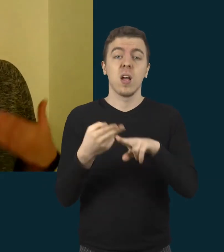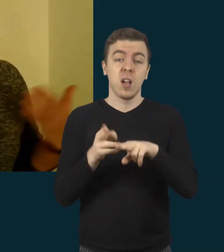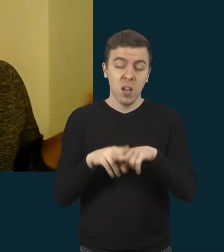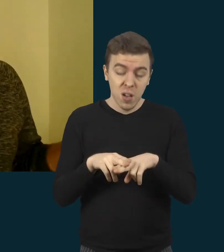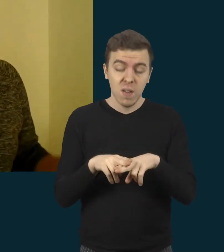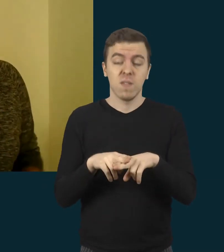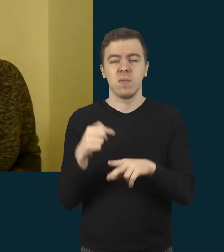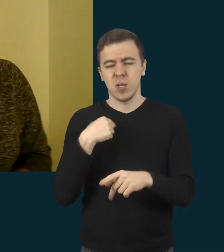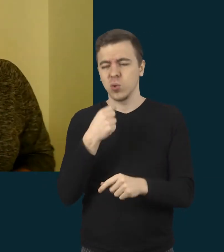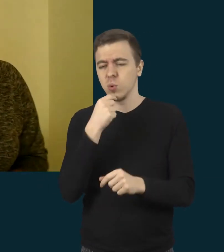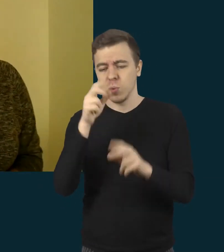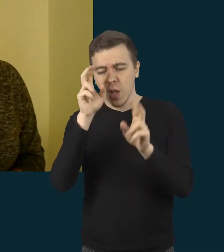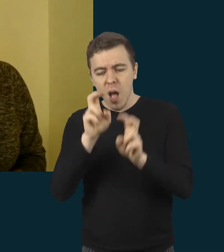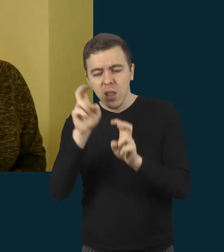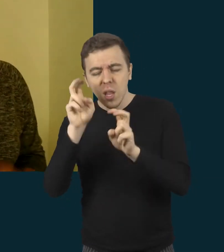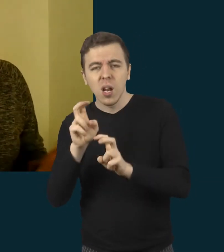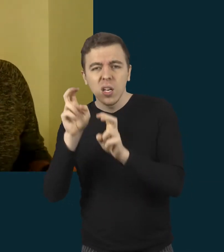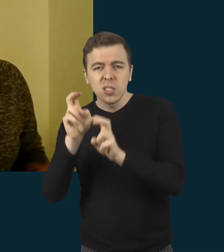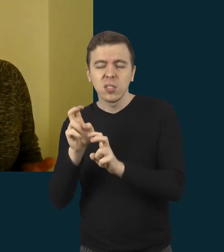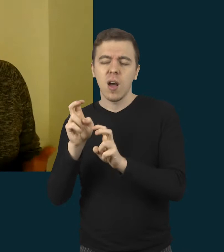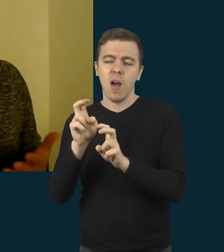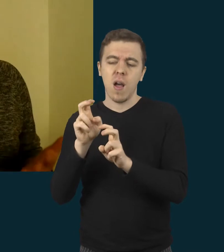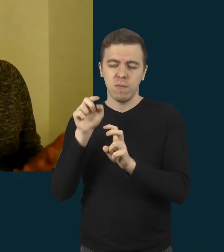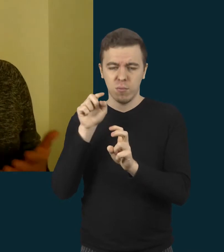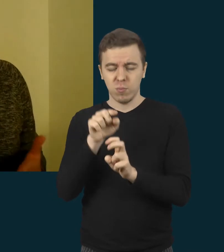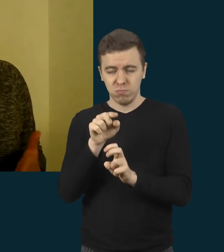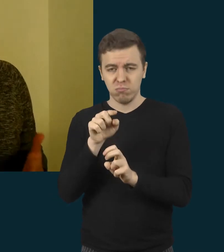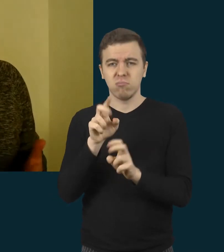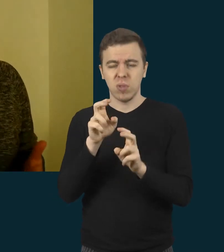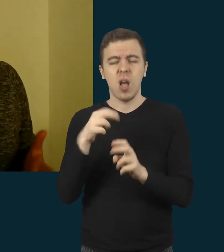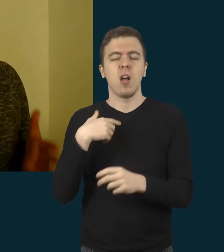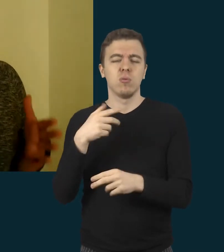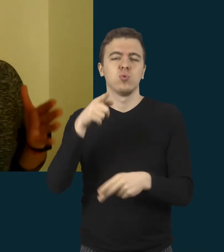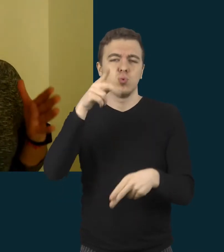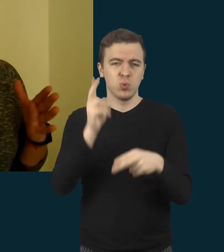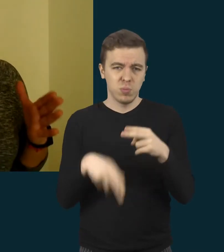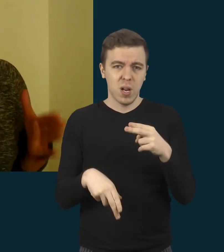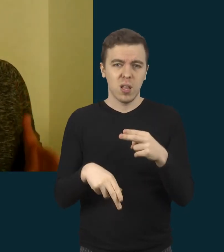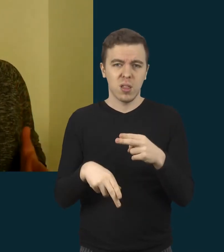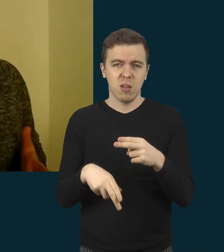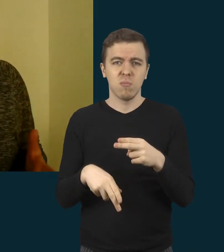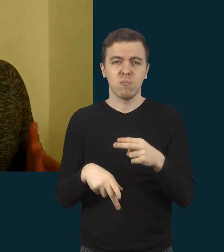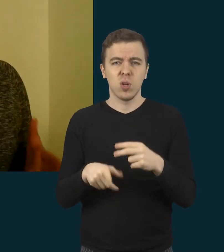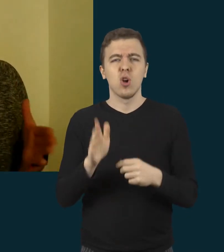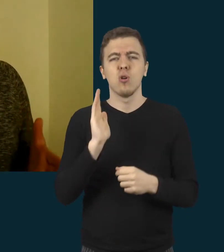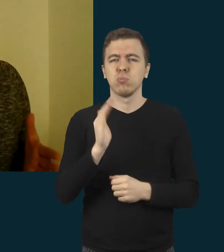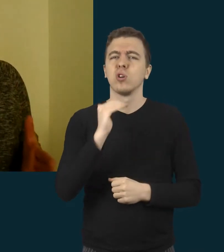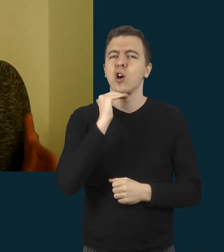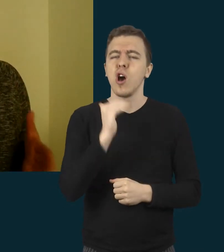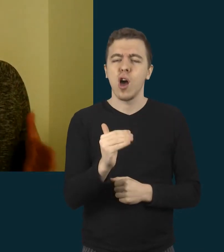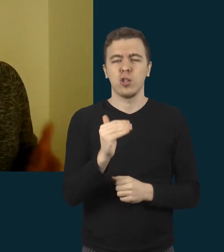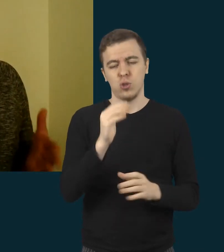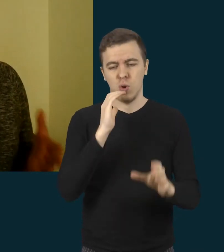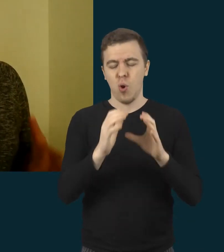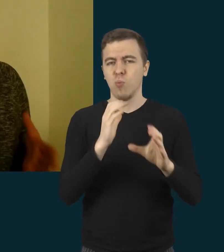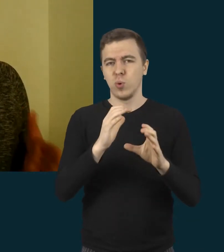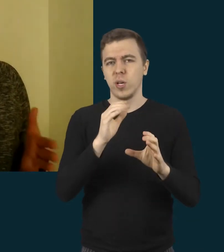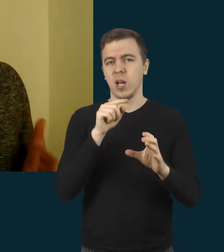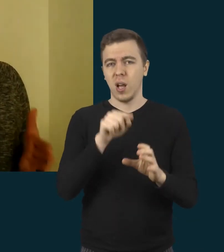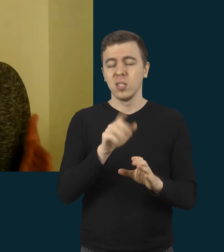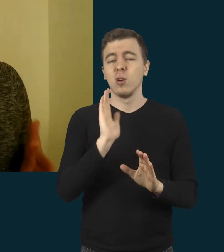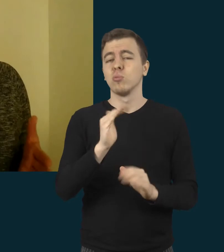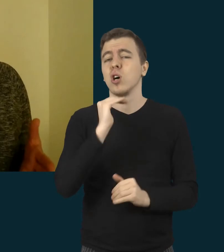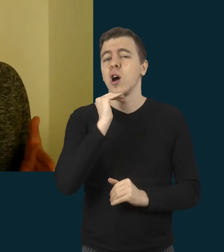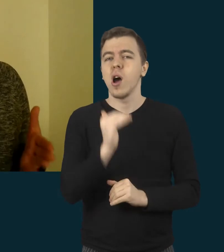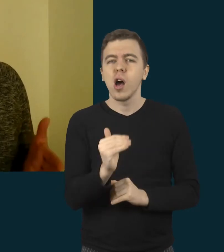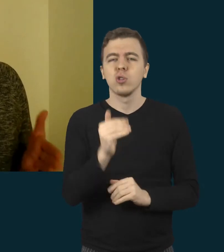išsenializavom šitas dalykus ir nuspranėjom, kad bus labai aiški komunikacija ir labai bus